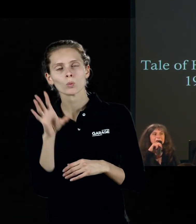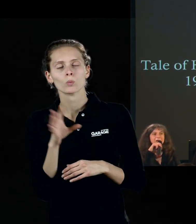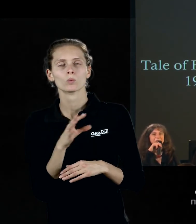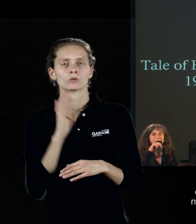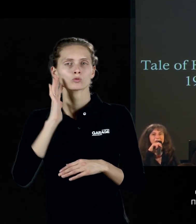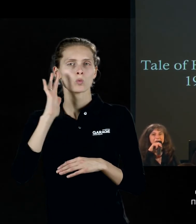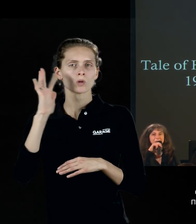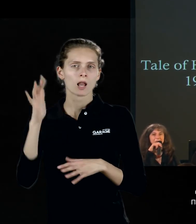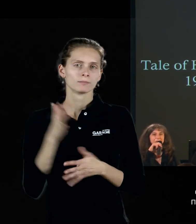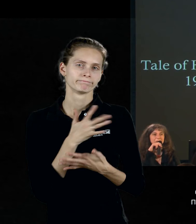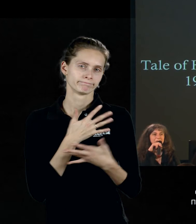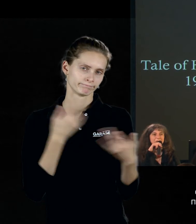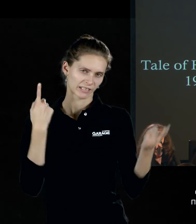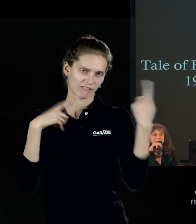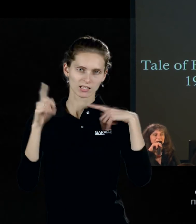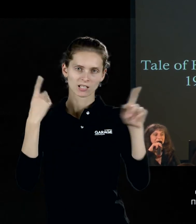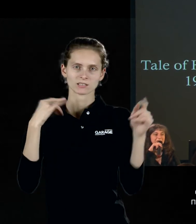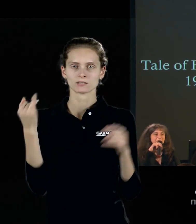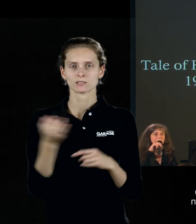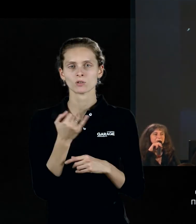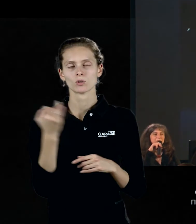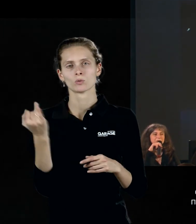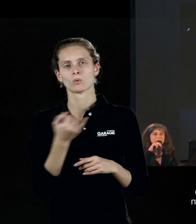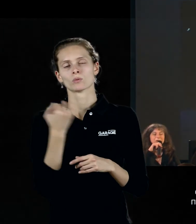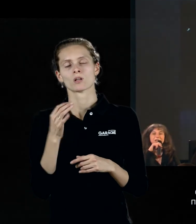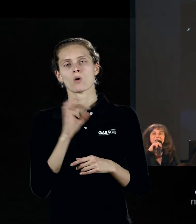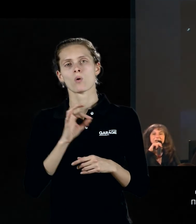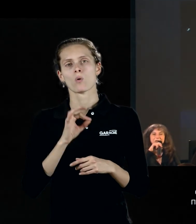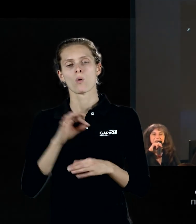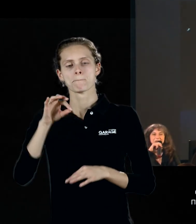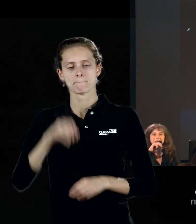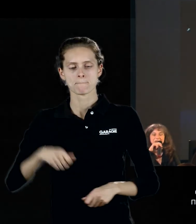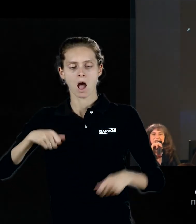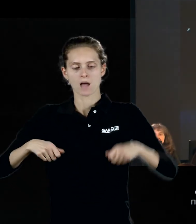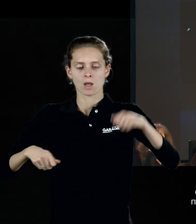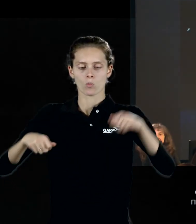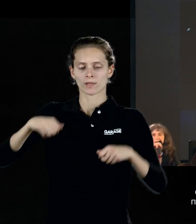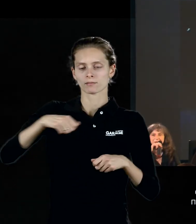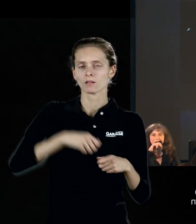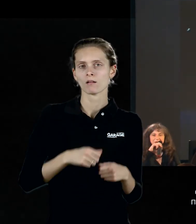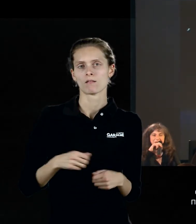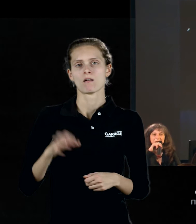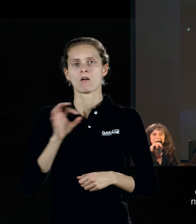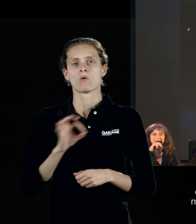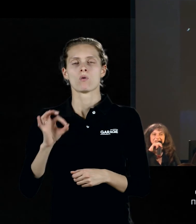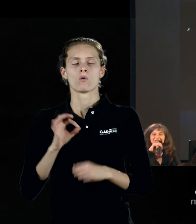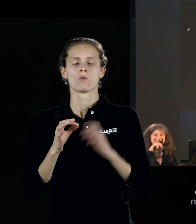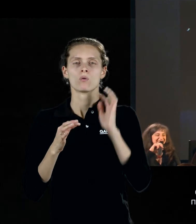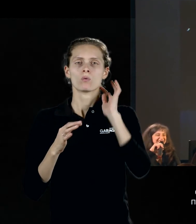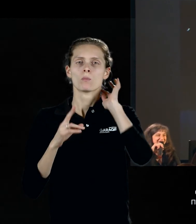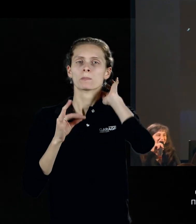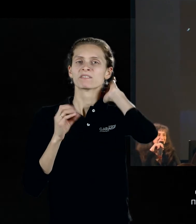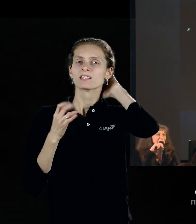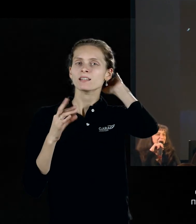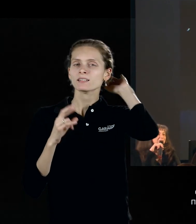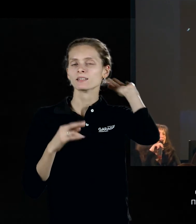ко всяким фантастическим историям, историям про привидения, историям про марионеток, которые окажутся живыми людьми и